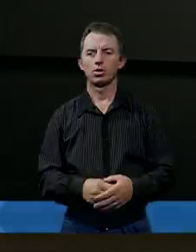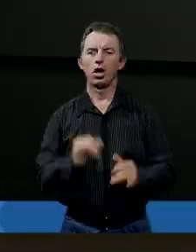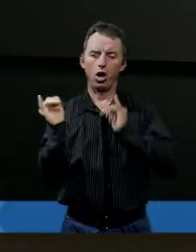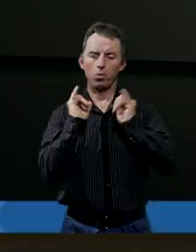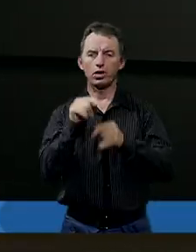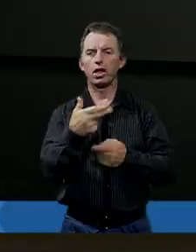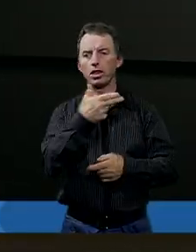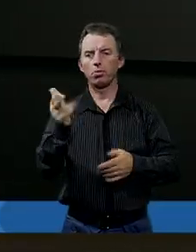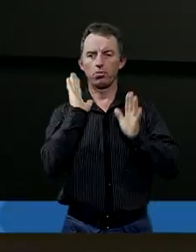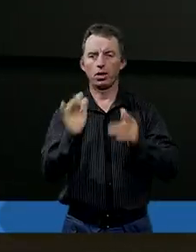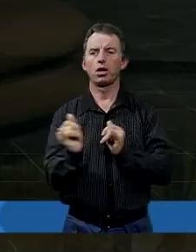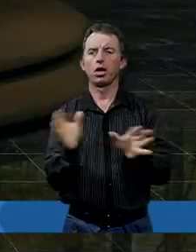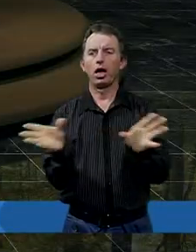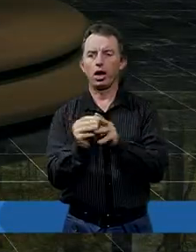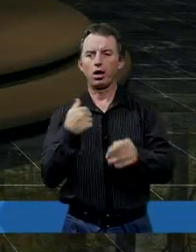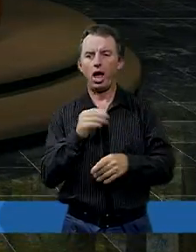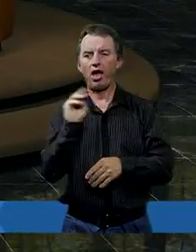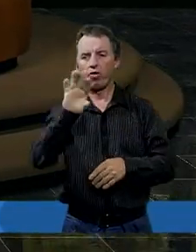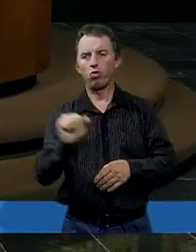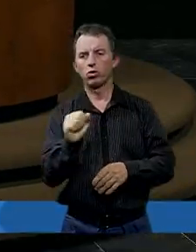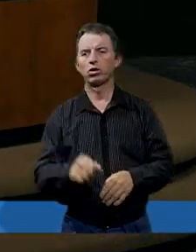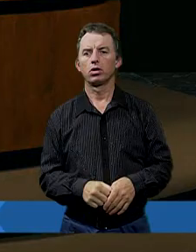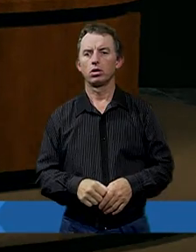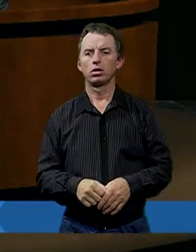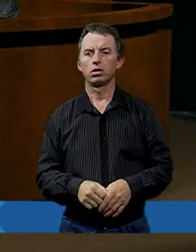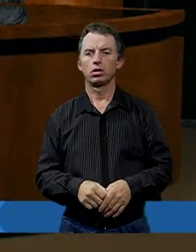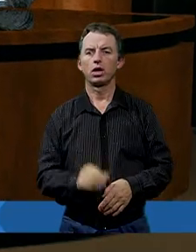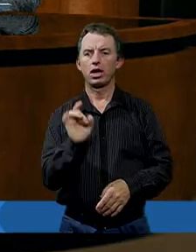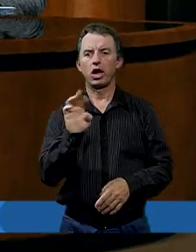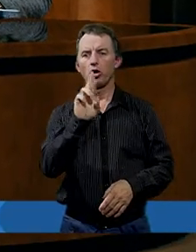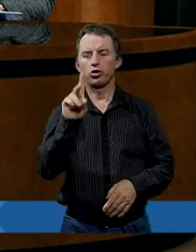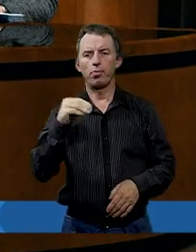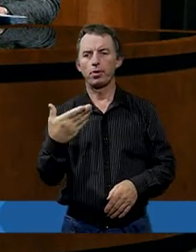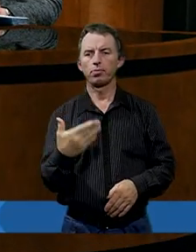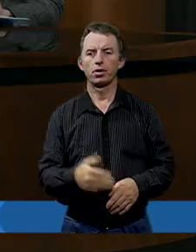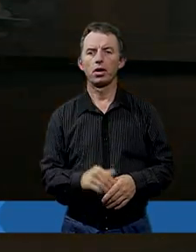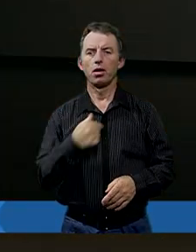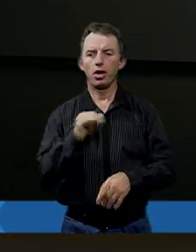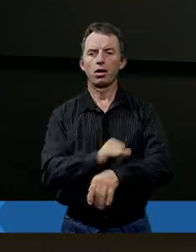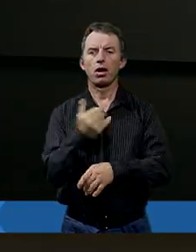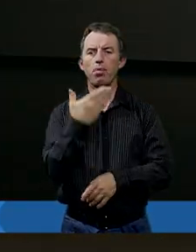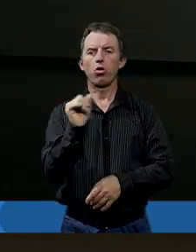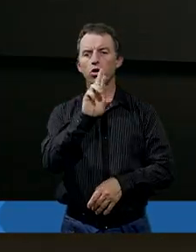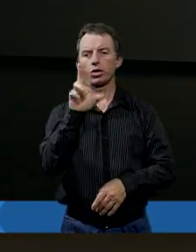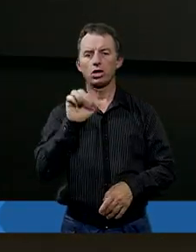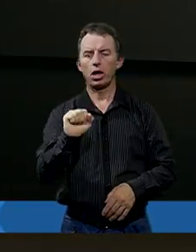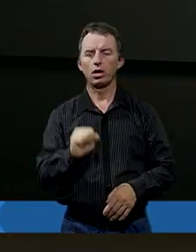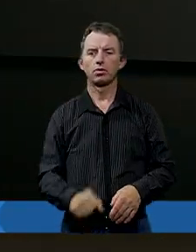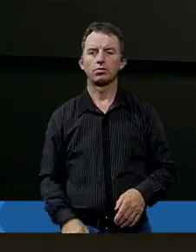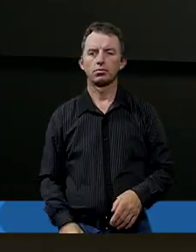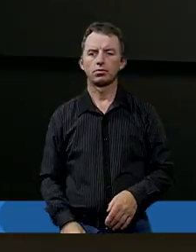Omawiać ten temat dzisiaj będziemy razem z Ewą, Grzegorzem, a ja mam na imię Małgorzata.